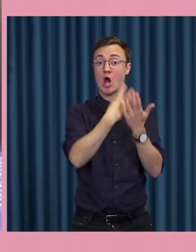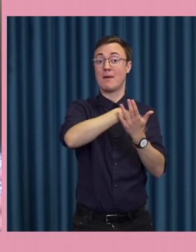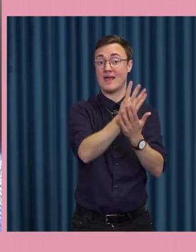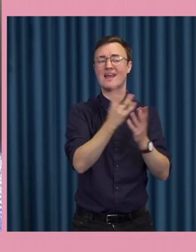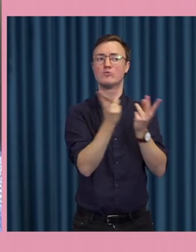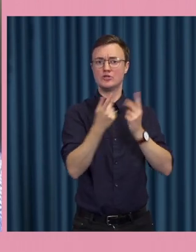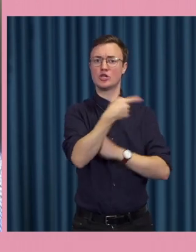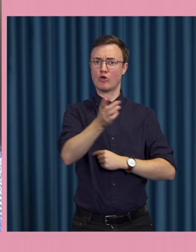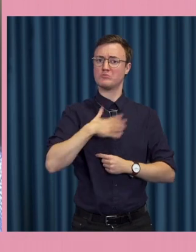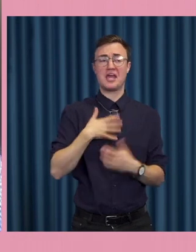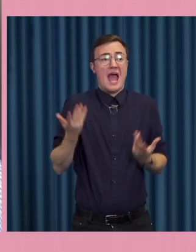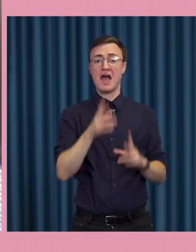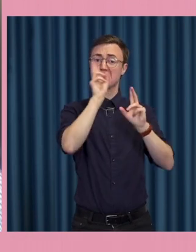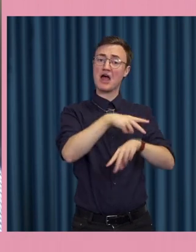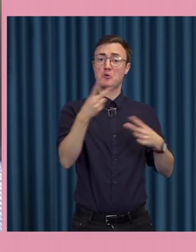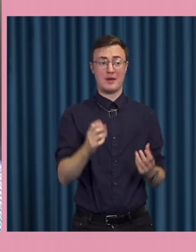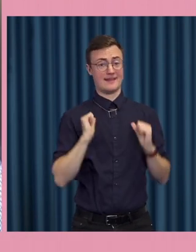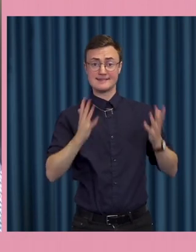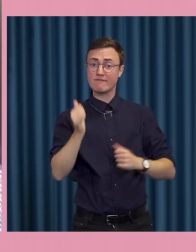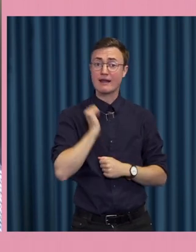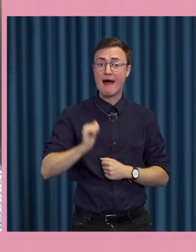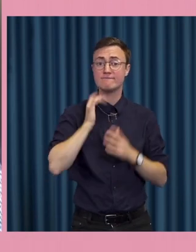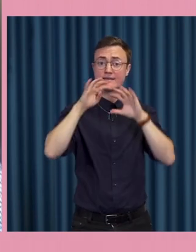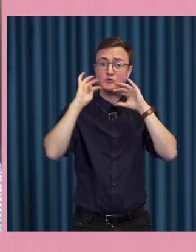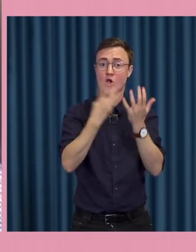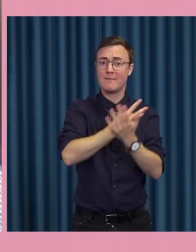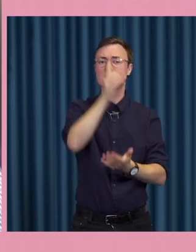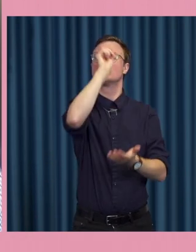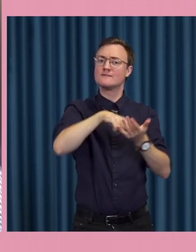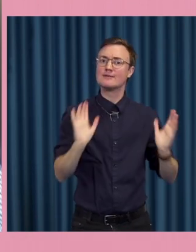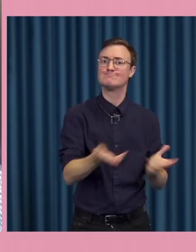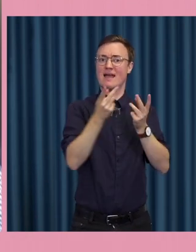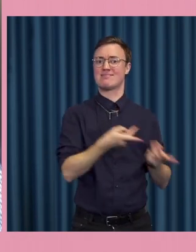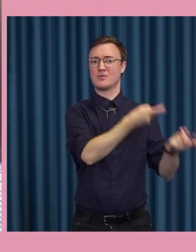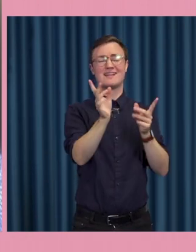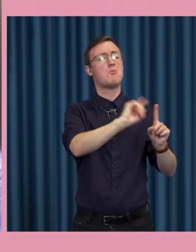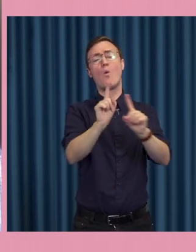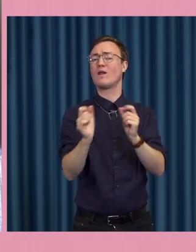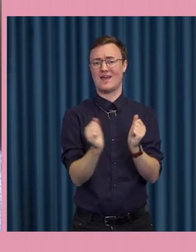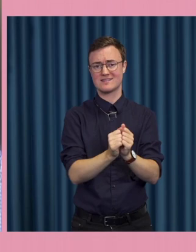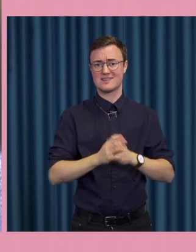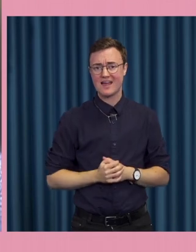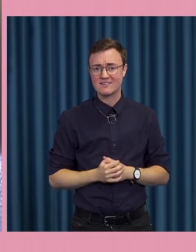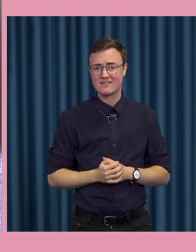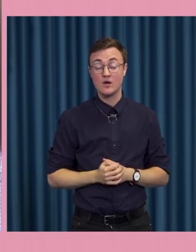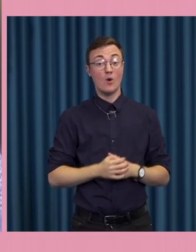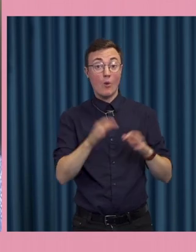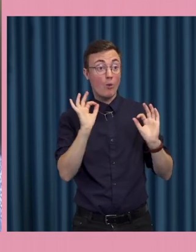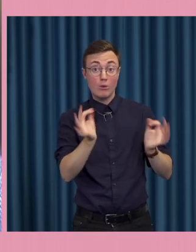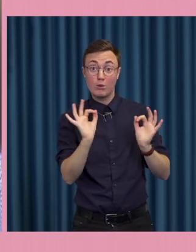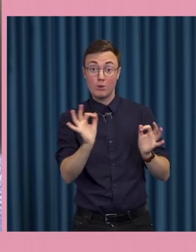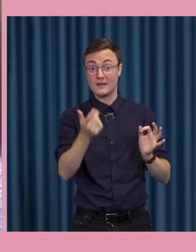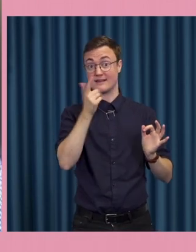har man tyckt att det är väldigt naturligt att använda sig av sociala medier och det är lite olika saker hur gör de när de får